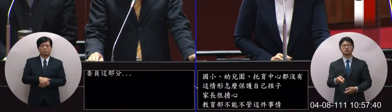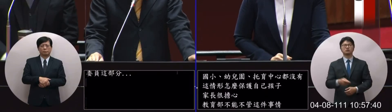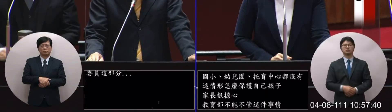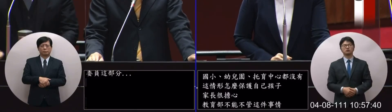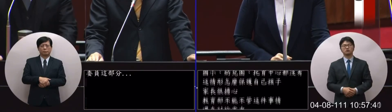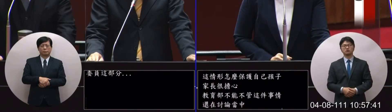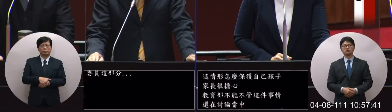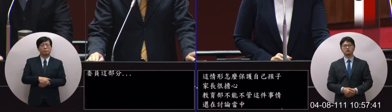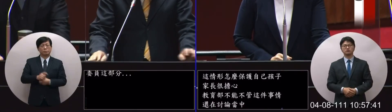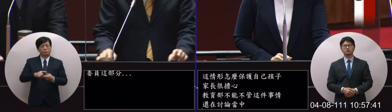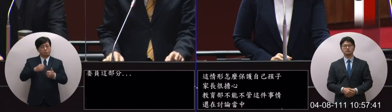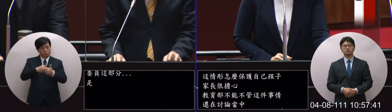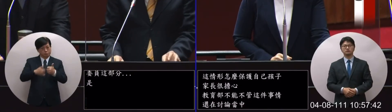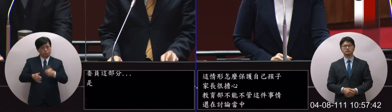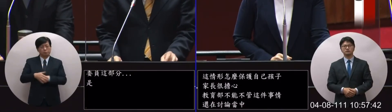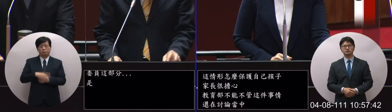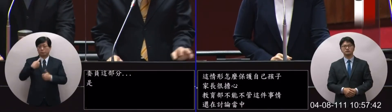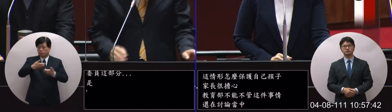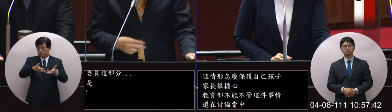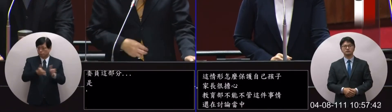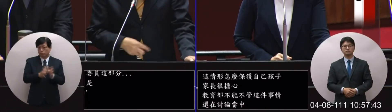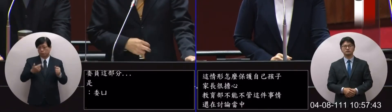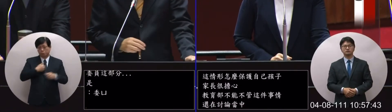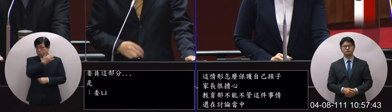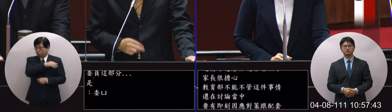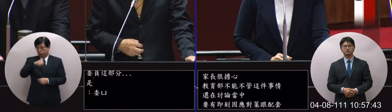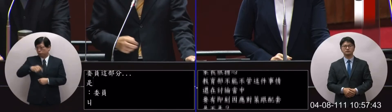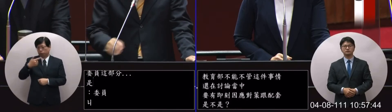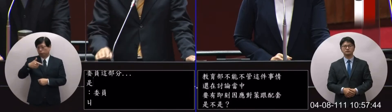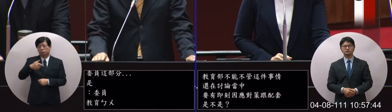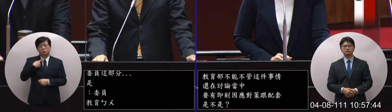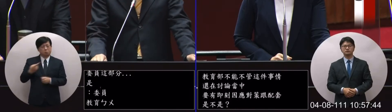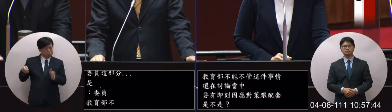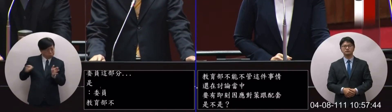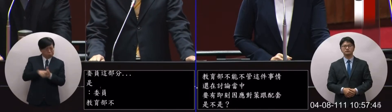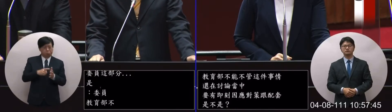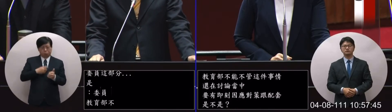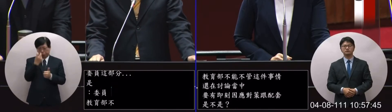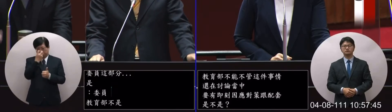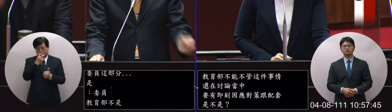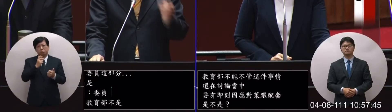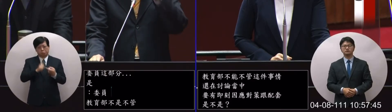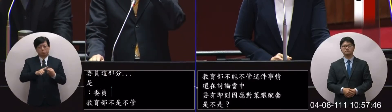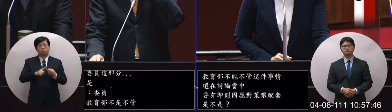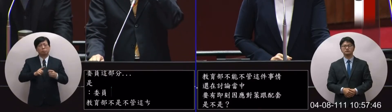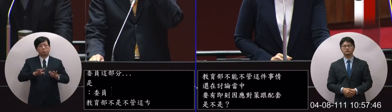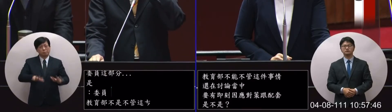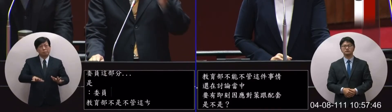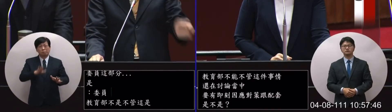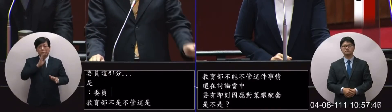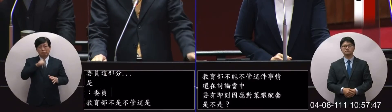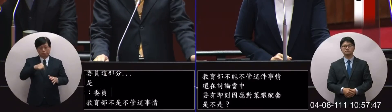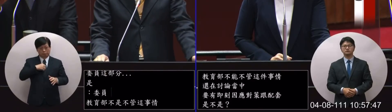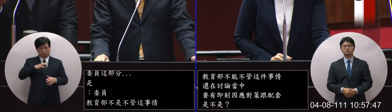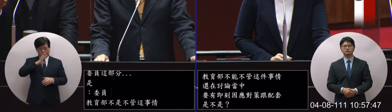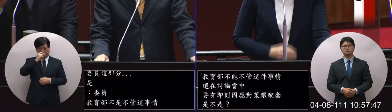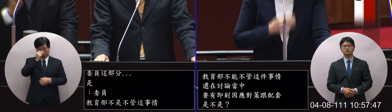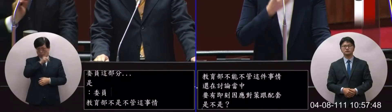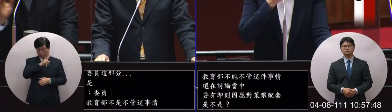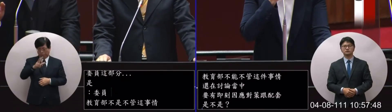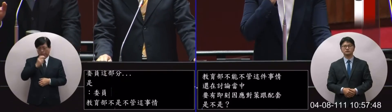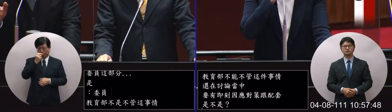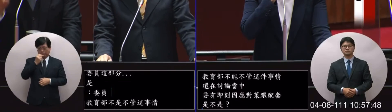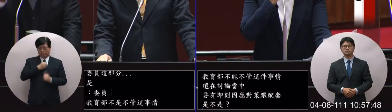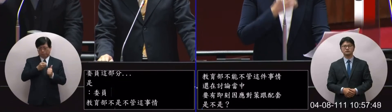是是委員教育部不是不管這個事情一直在管而因為是這一次的特性